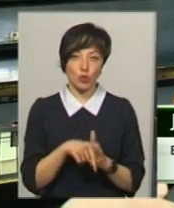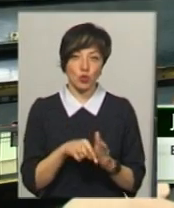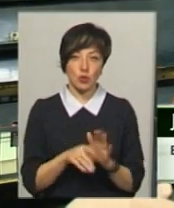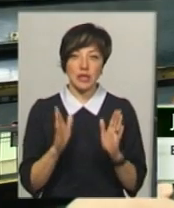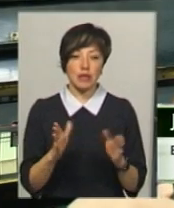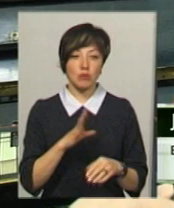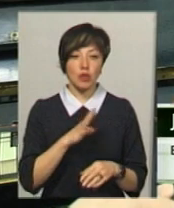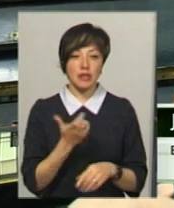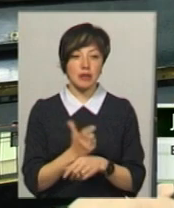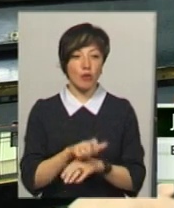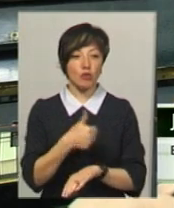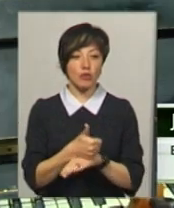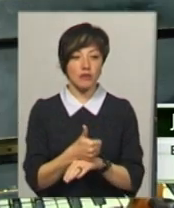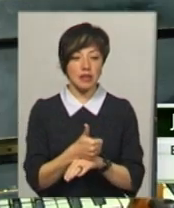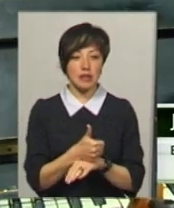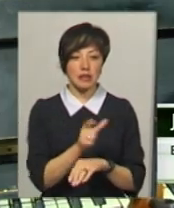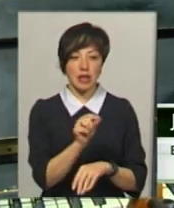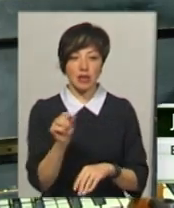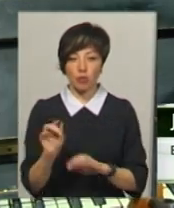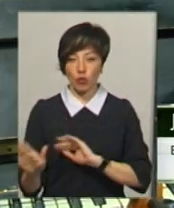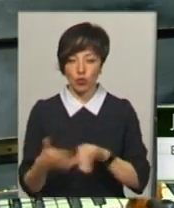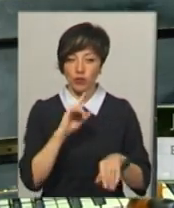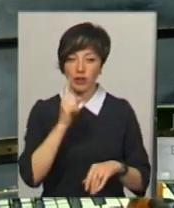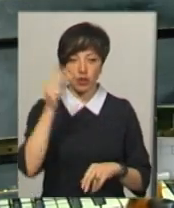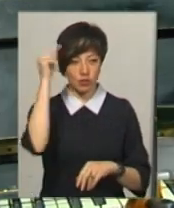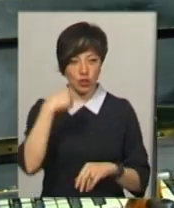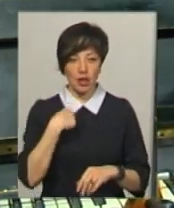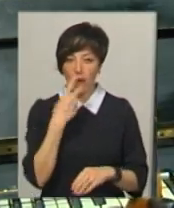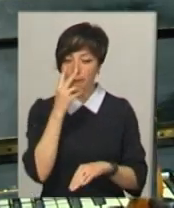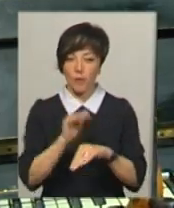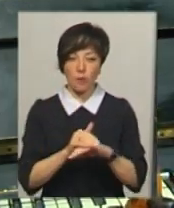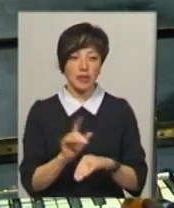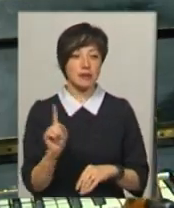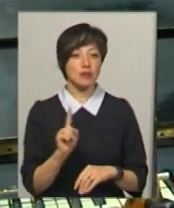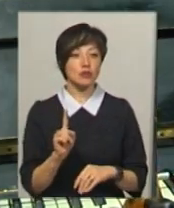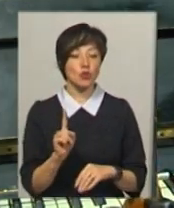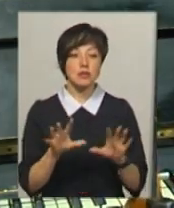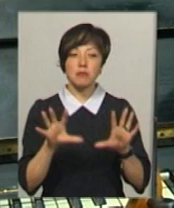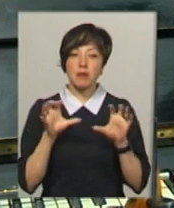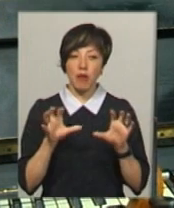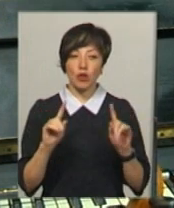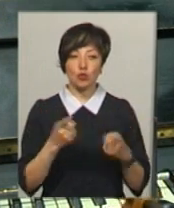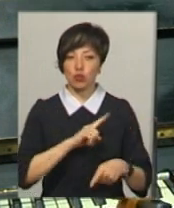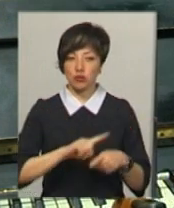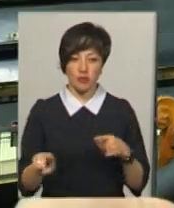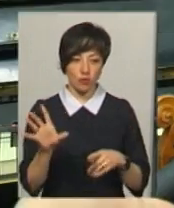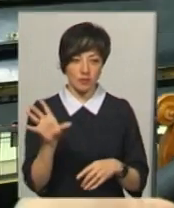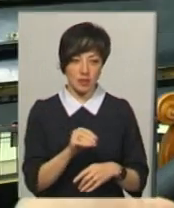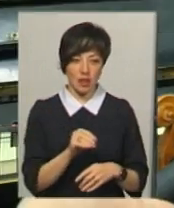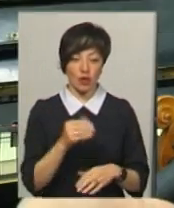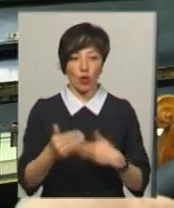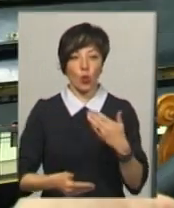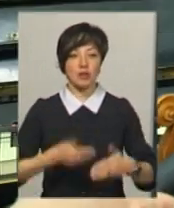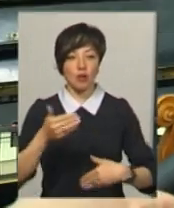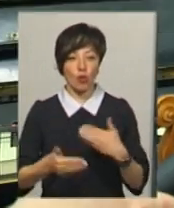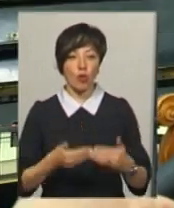тільки були самі основні склади. Прошував цей рік навчання, і я замітила, що сприймає вона дуже швидко все. Рок за